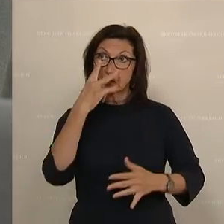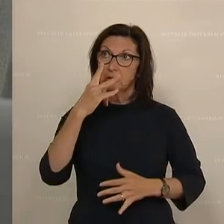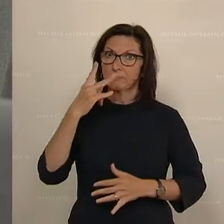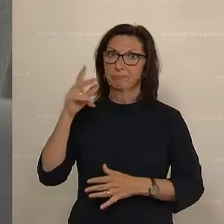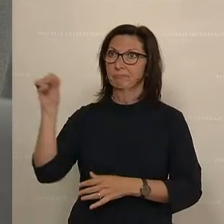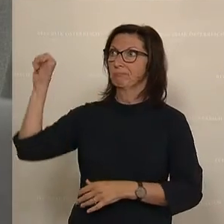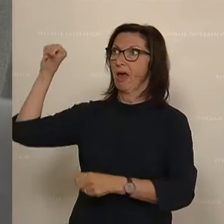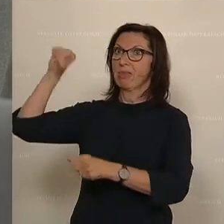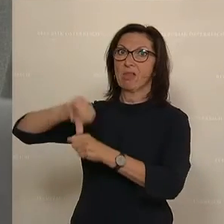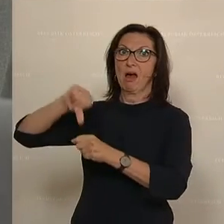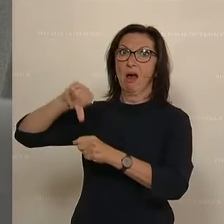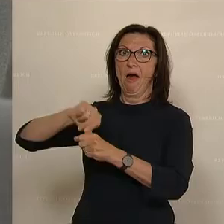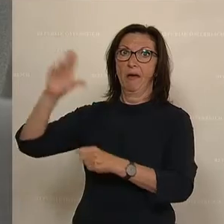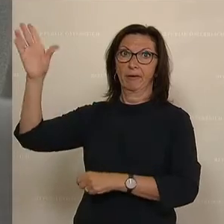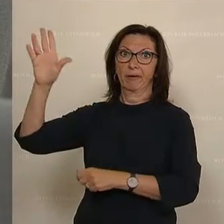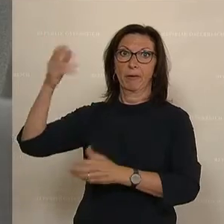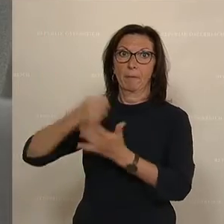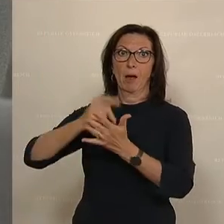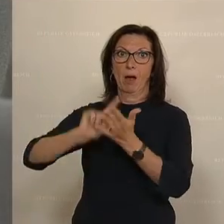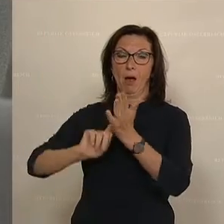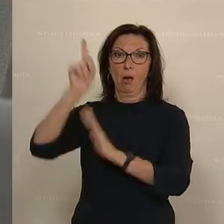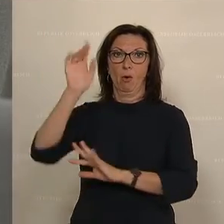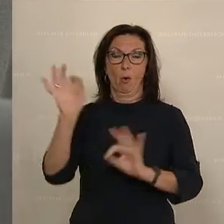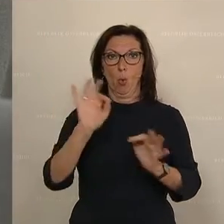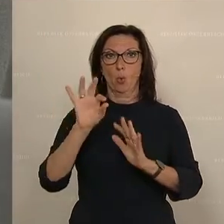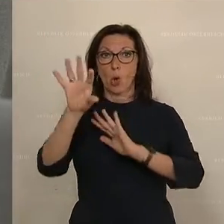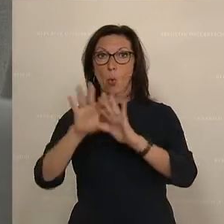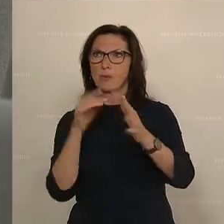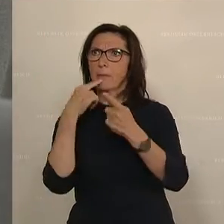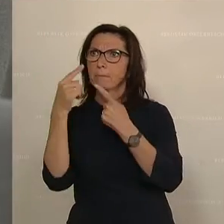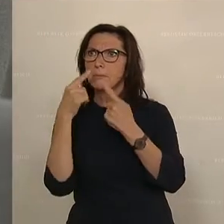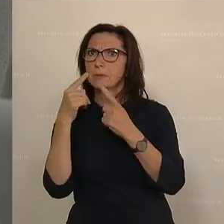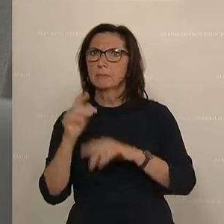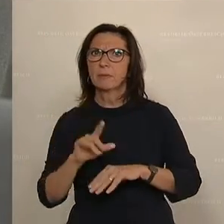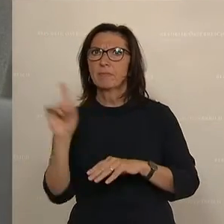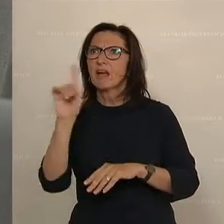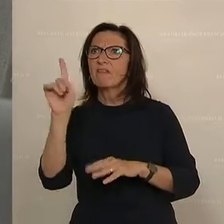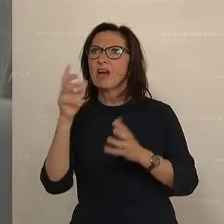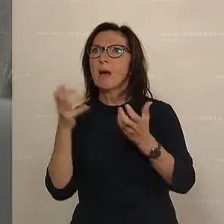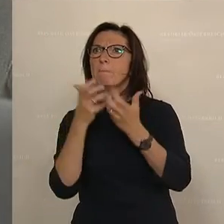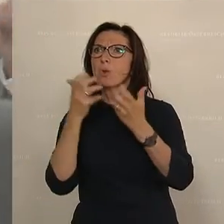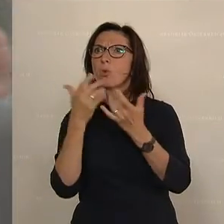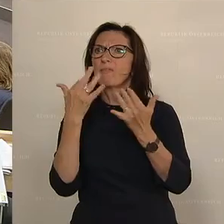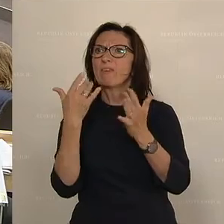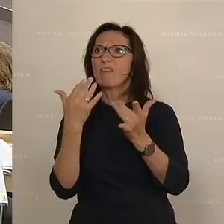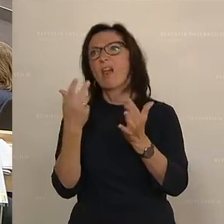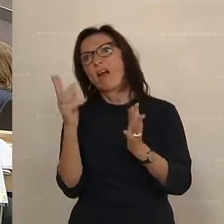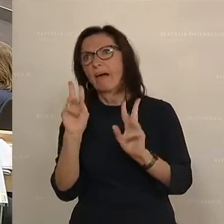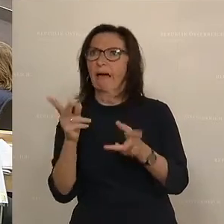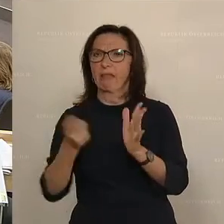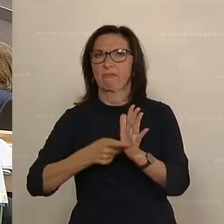mit Ihrer Unternehmerin, mit dem Unternehmer darüber reden, welche Produkte zu welchen Preisen angeboten werden können, weil